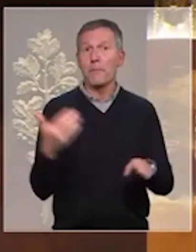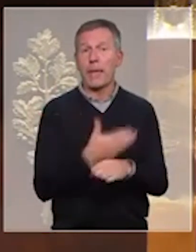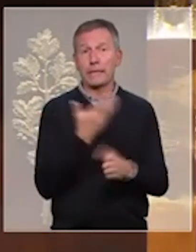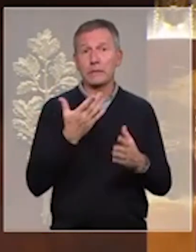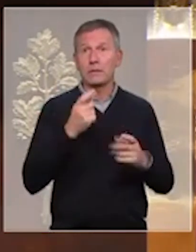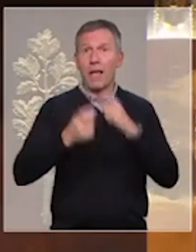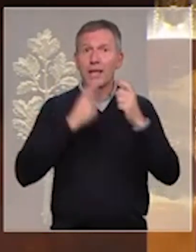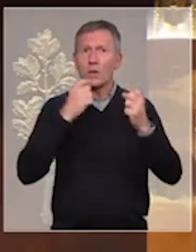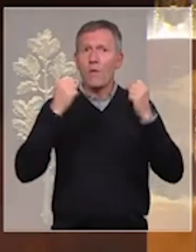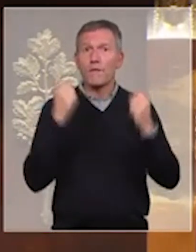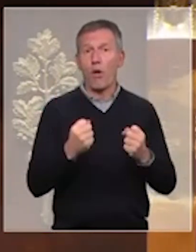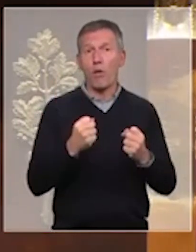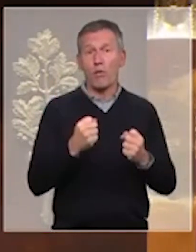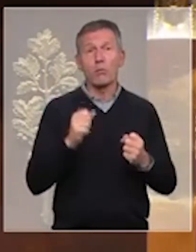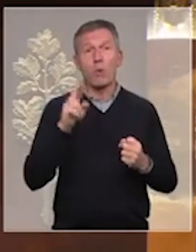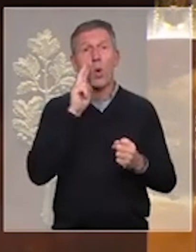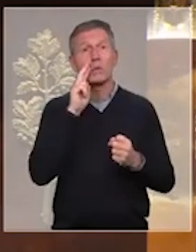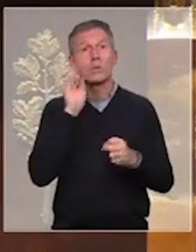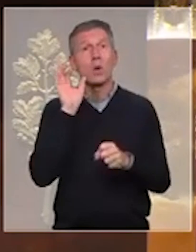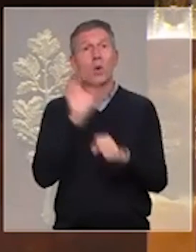échelle de la Russie contre l'Ukraine